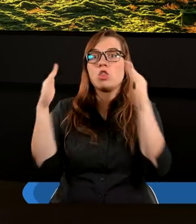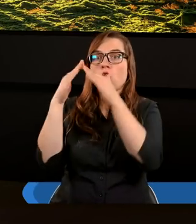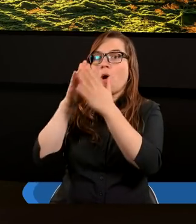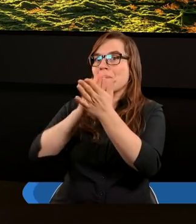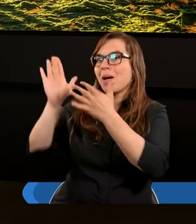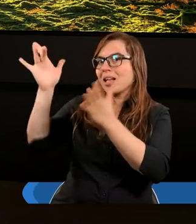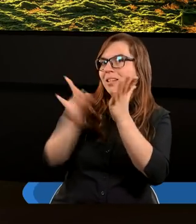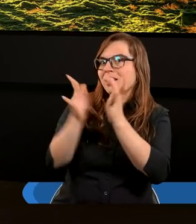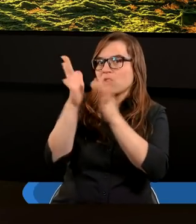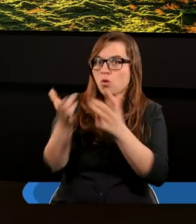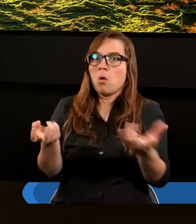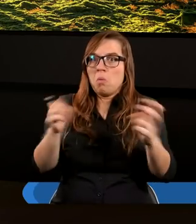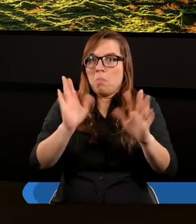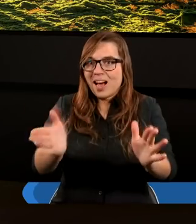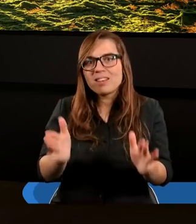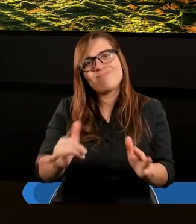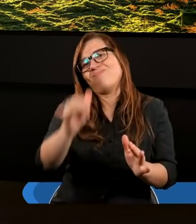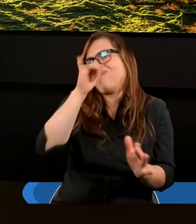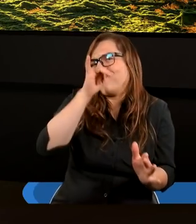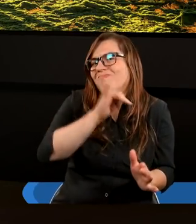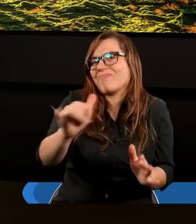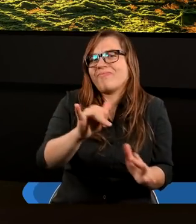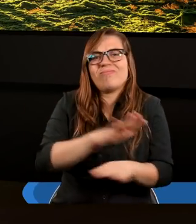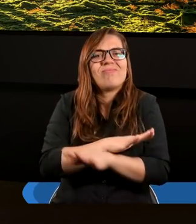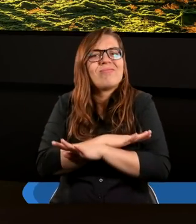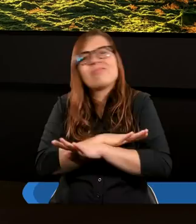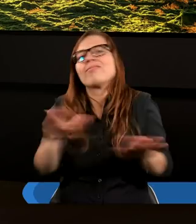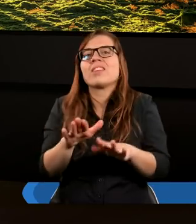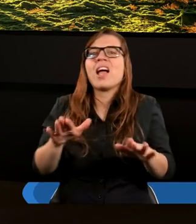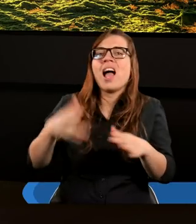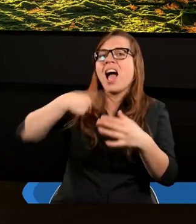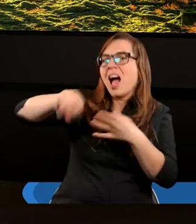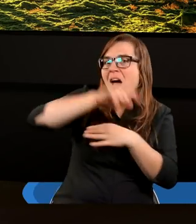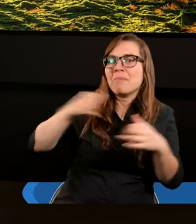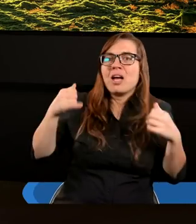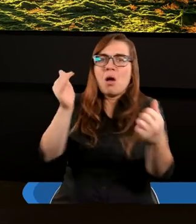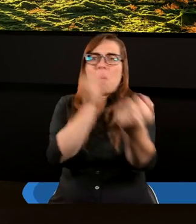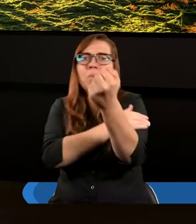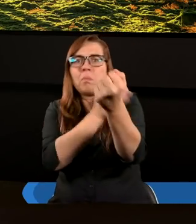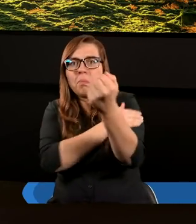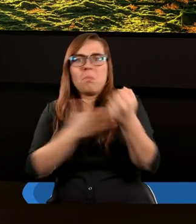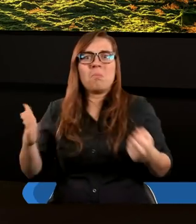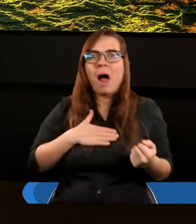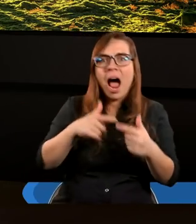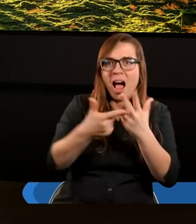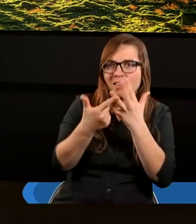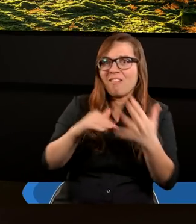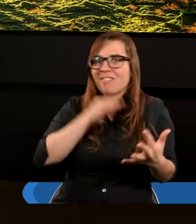nawet nie powstanie. To nie jest nawet kwestia, czy my mamy moc, czy my mamy siłę. On nie powstanie, bo bez